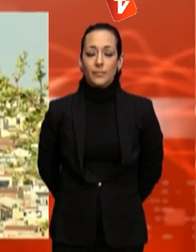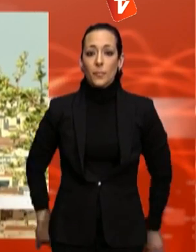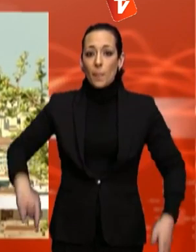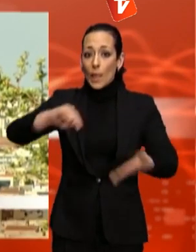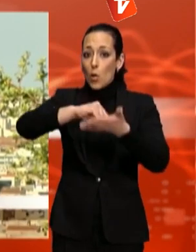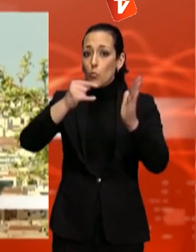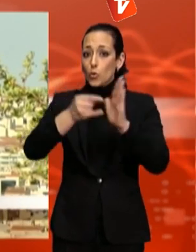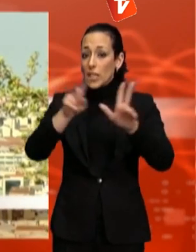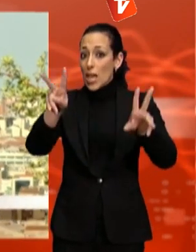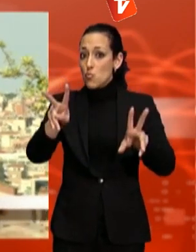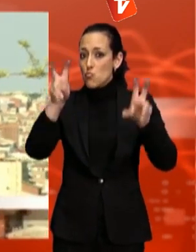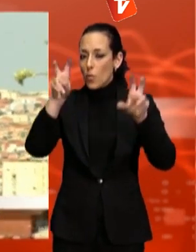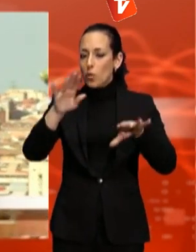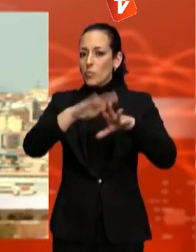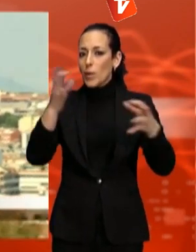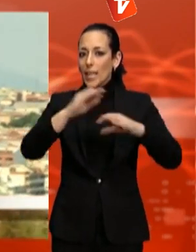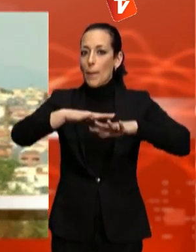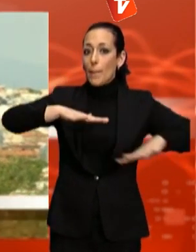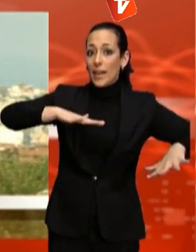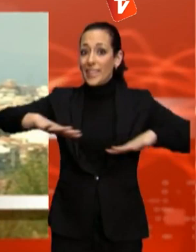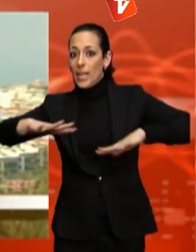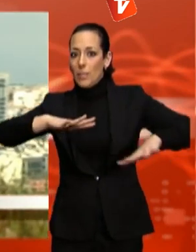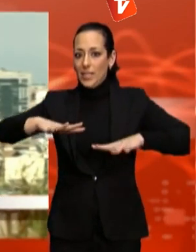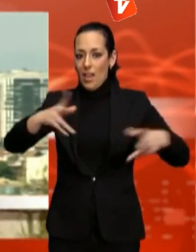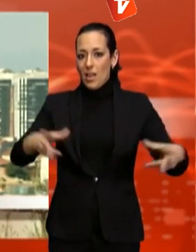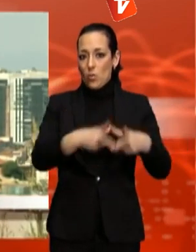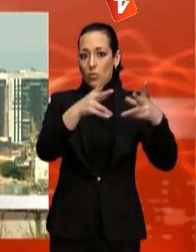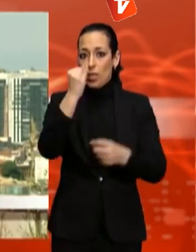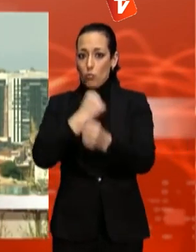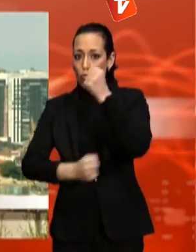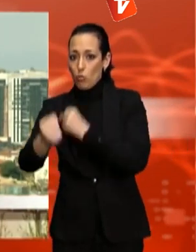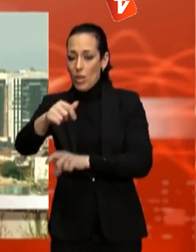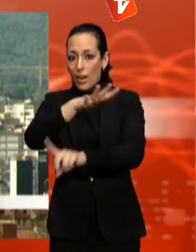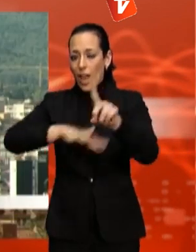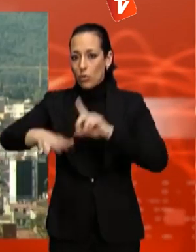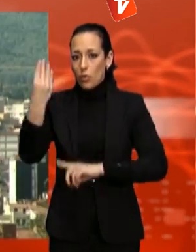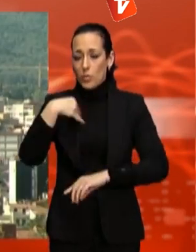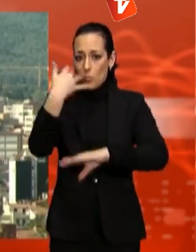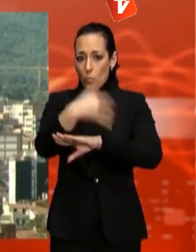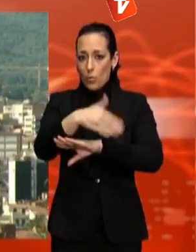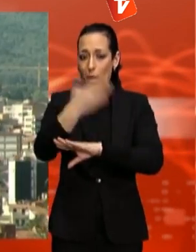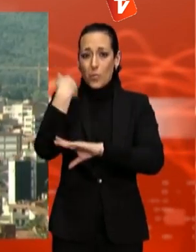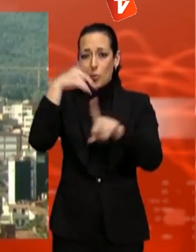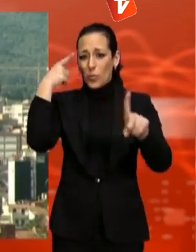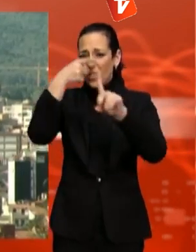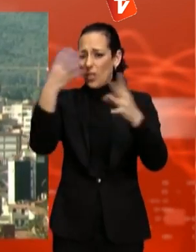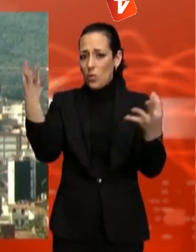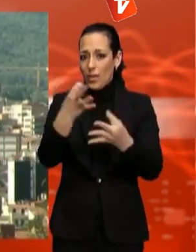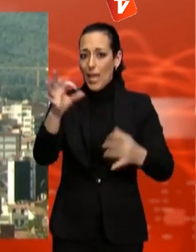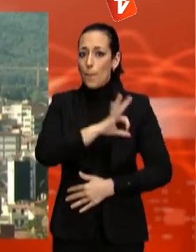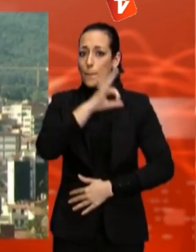Projectes innovadors per dinamitzar econòmicament i socialment l'entorn urbà. Aquest és l'objectiu que persegueix el Premi Internacional